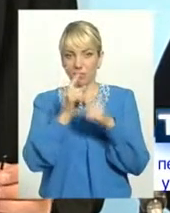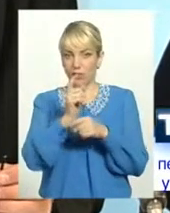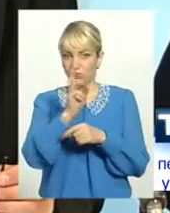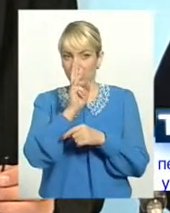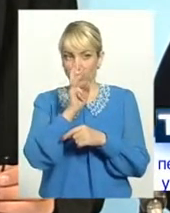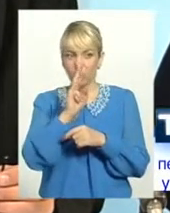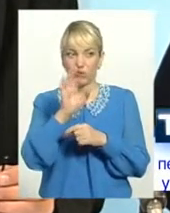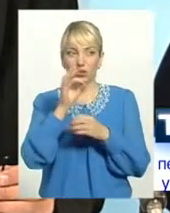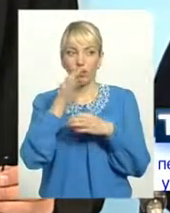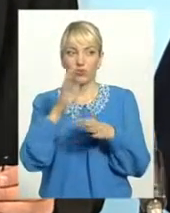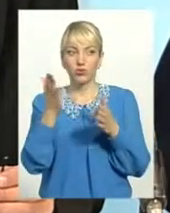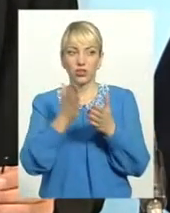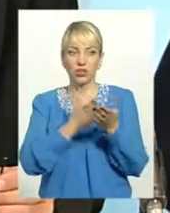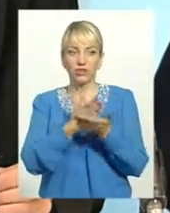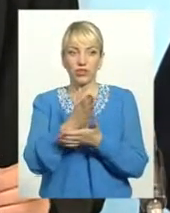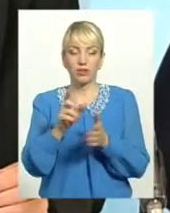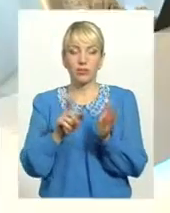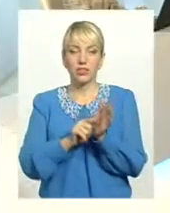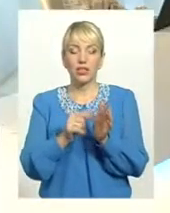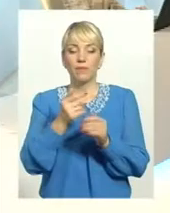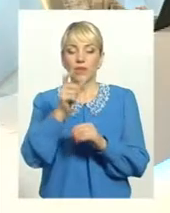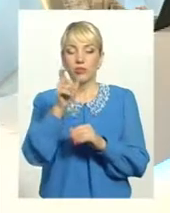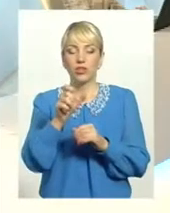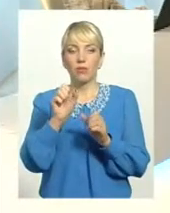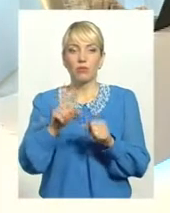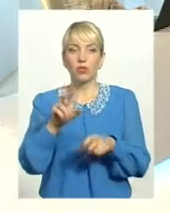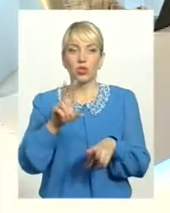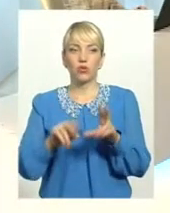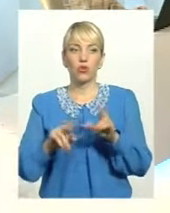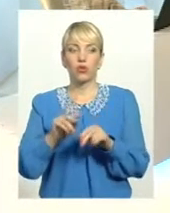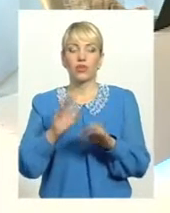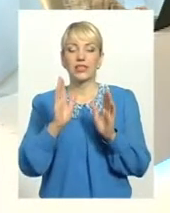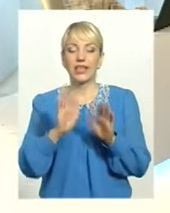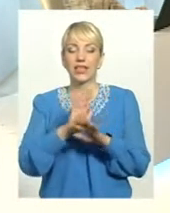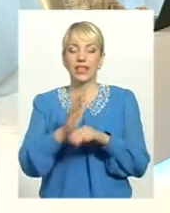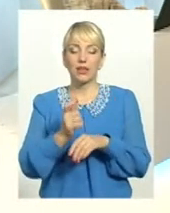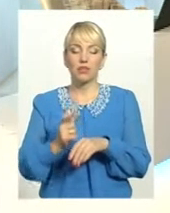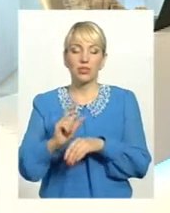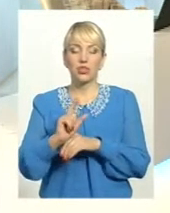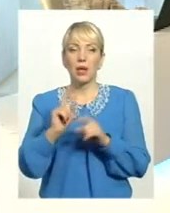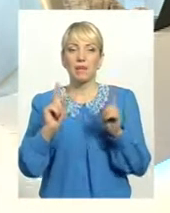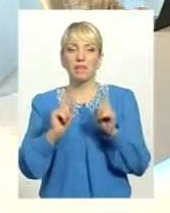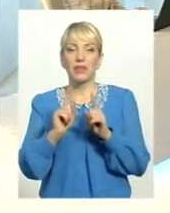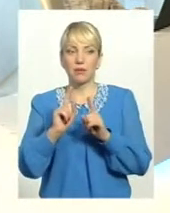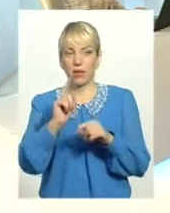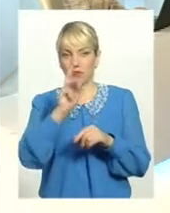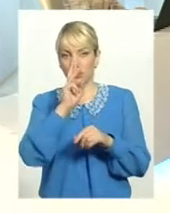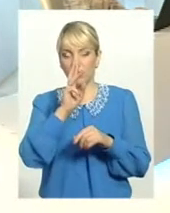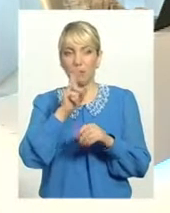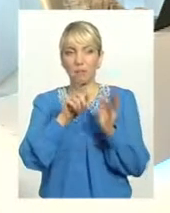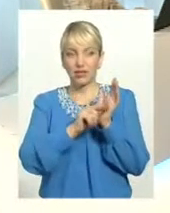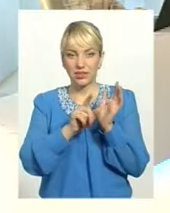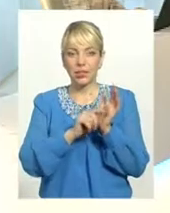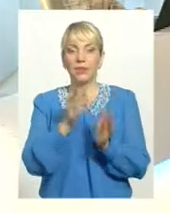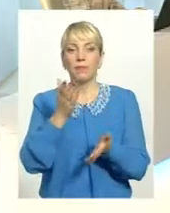на будь-який вид пенсії вона може розраховувати тільки не більше мінімального пенсійної виплати. Тобто,